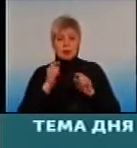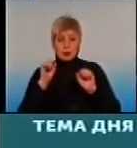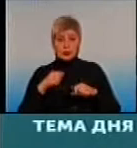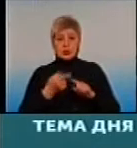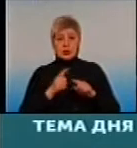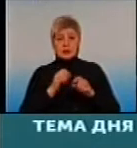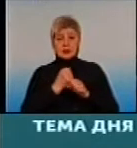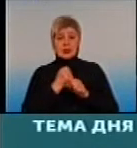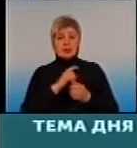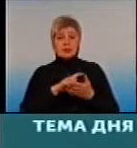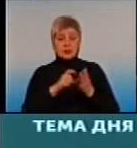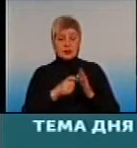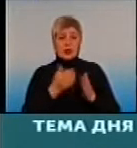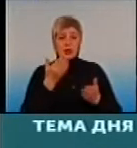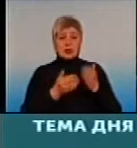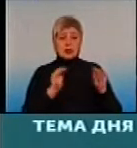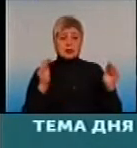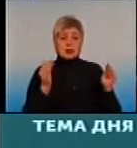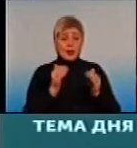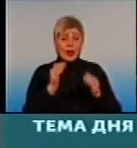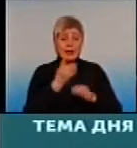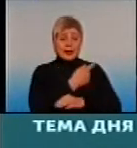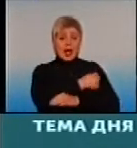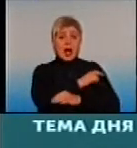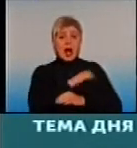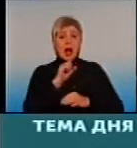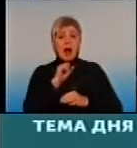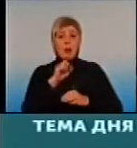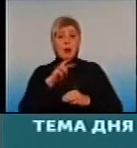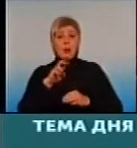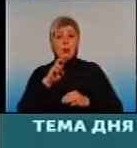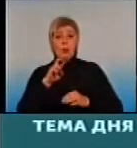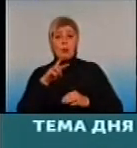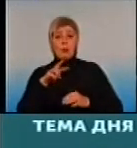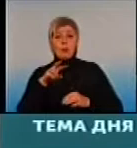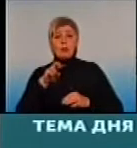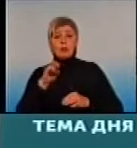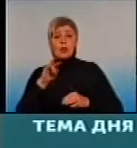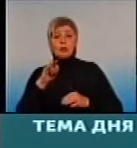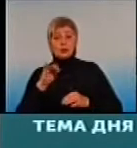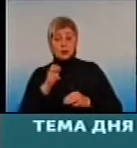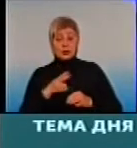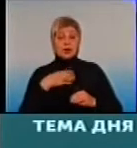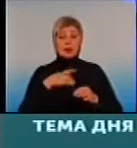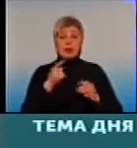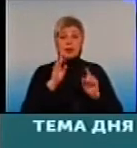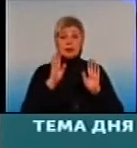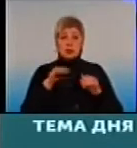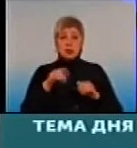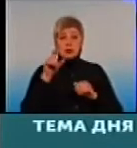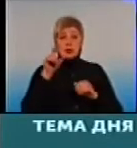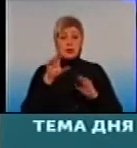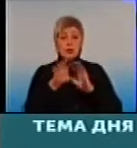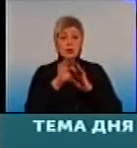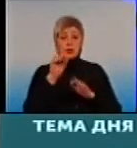центр или амбулатория, то тогда руководитель этого центра выбирает человека, который будет